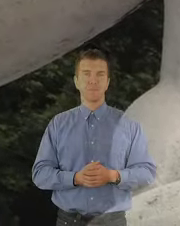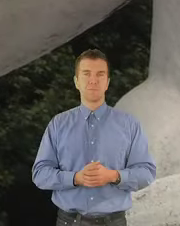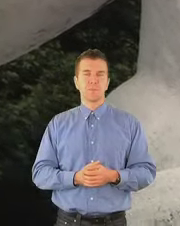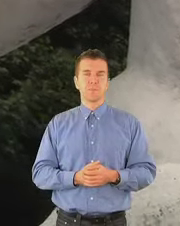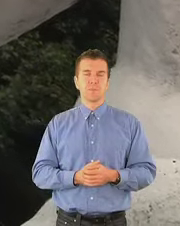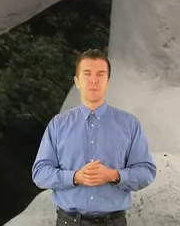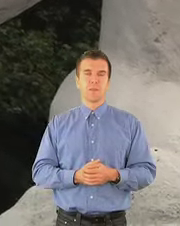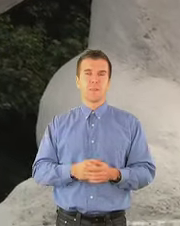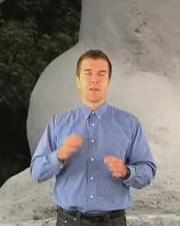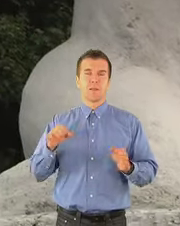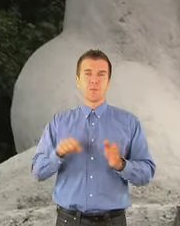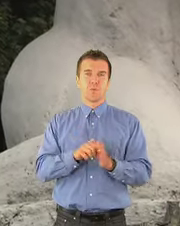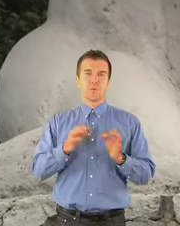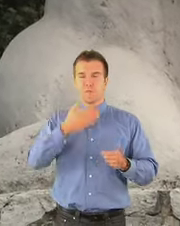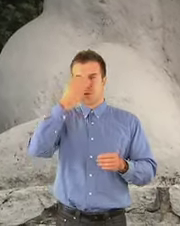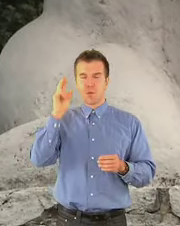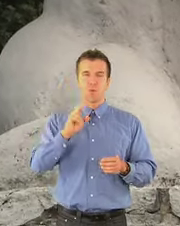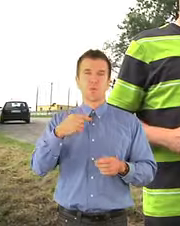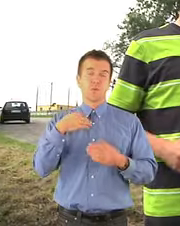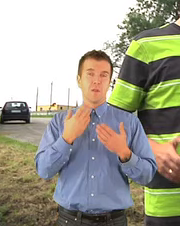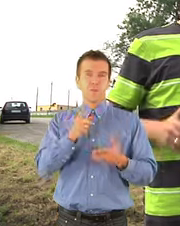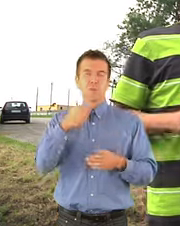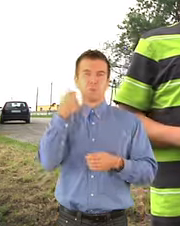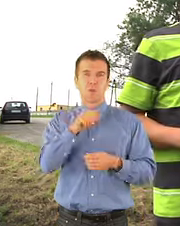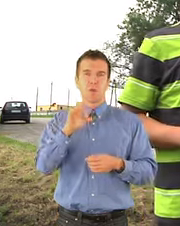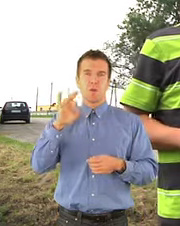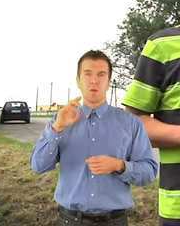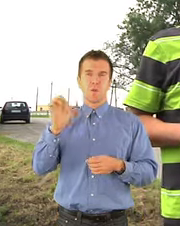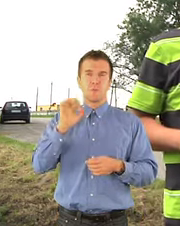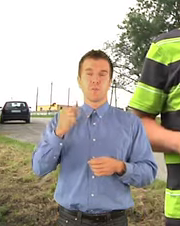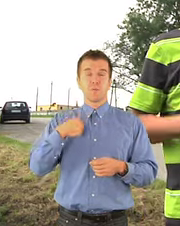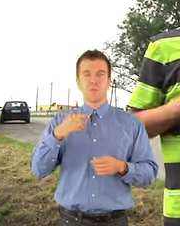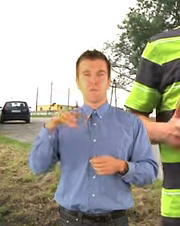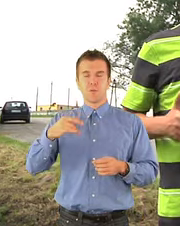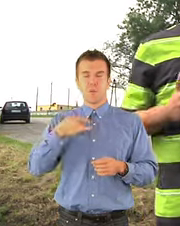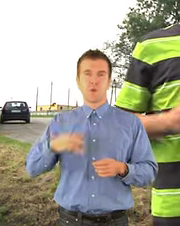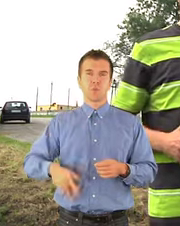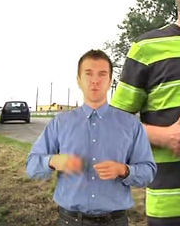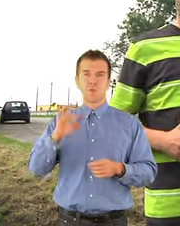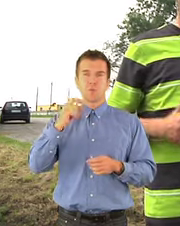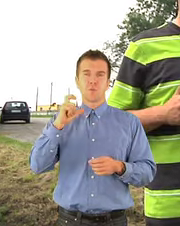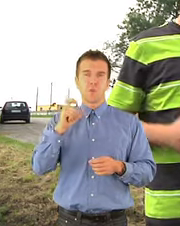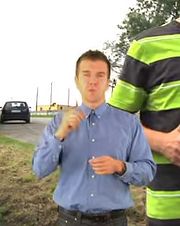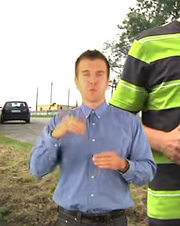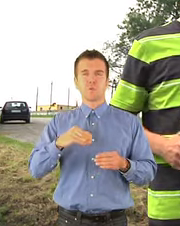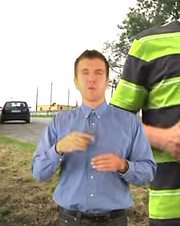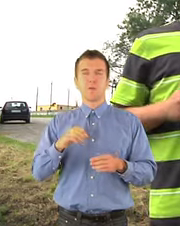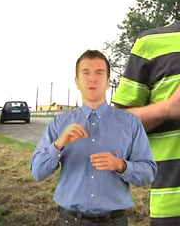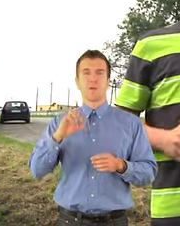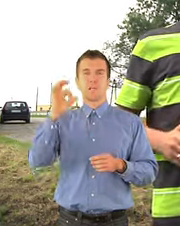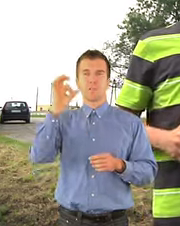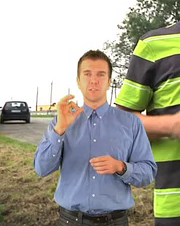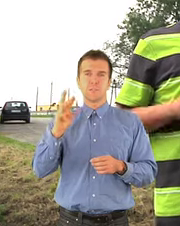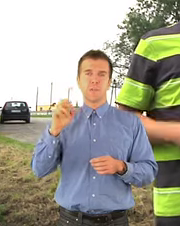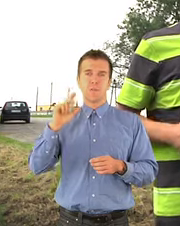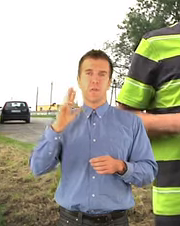Do dzisiaj nie wiadomo, kto dokładnie zlecił zbrodnię gąsawską. Być może był to ks. Władysław Odonic, a być może był to namiestnik Pomorza Świętopełk. W